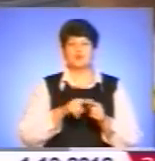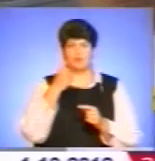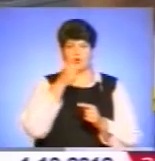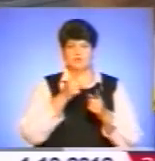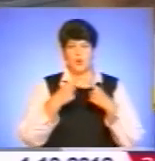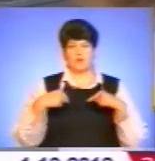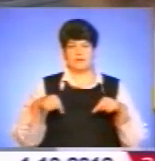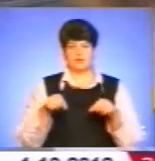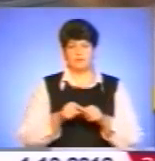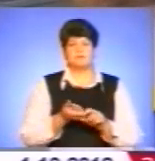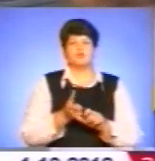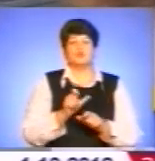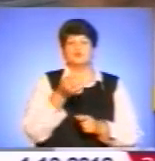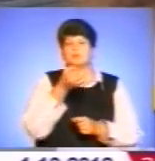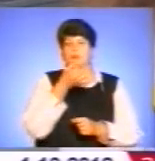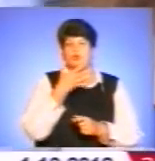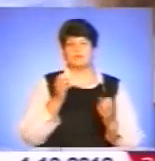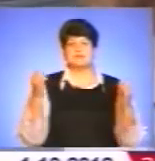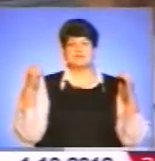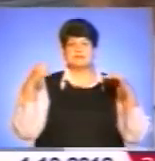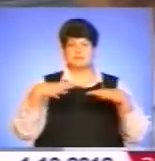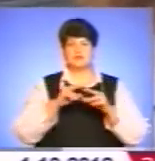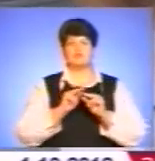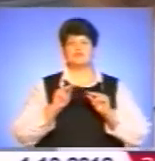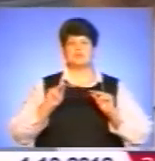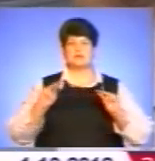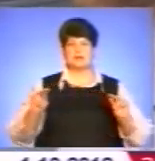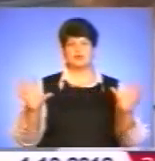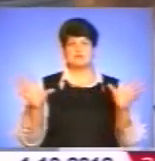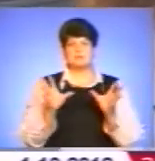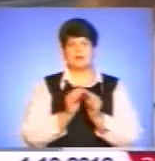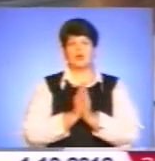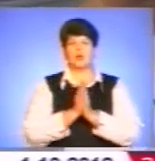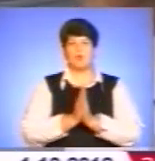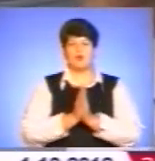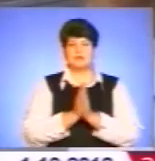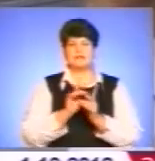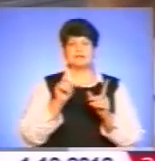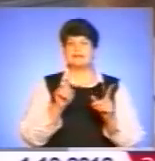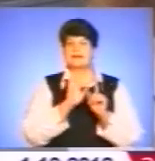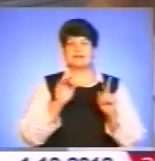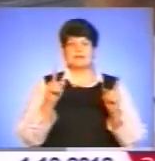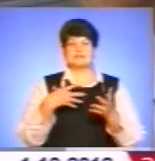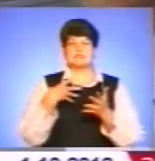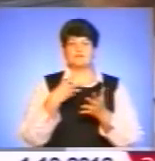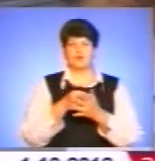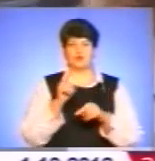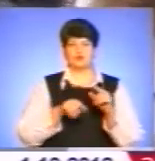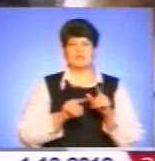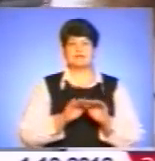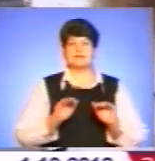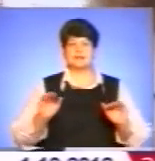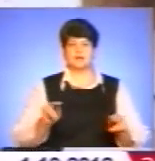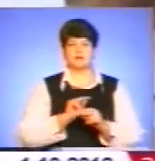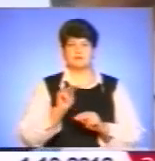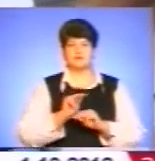Дуже мені подобається зібрані всі разом вчителі до спільної молитви. Не тільки за свою родину, але за учнів, яких ми навчаємо